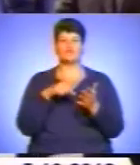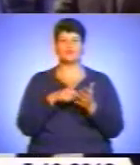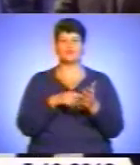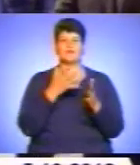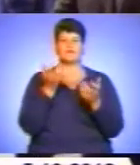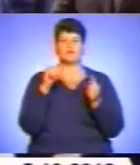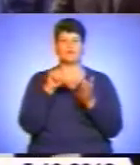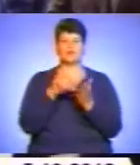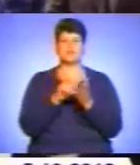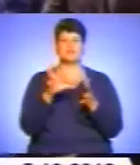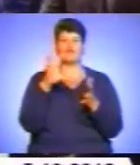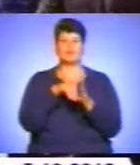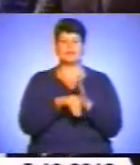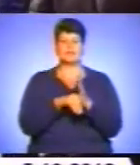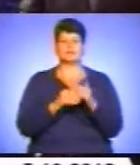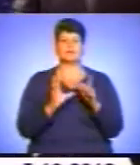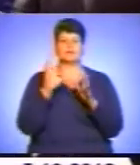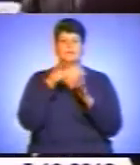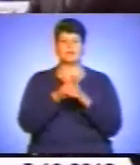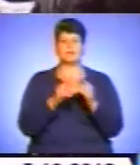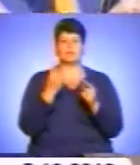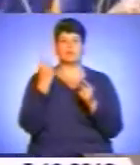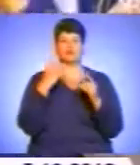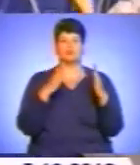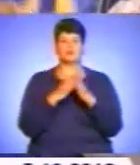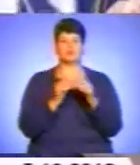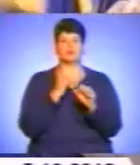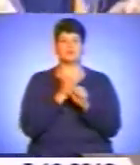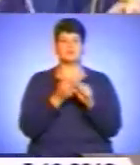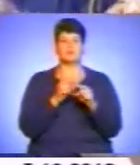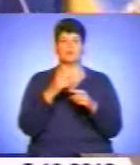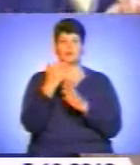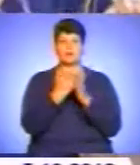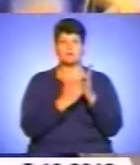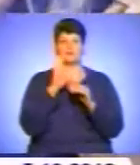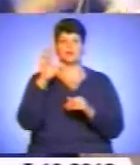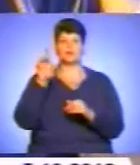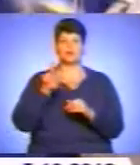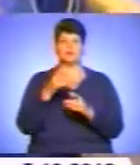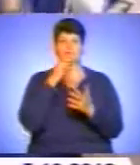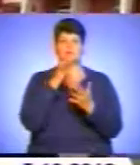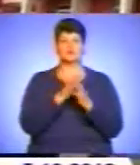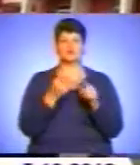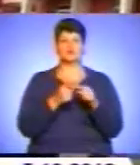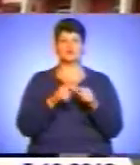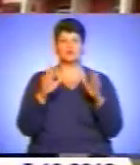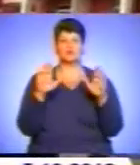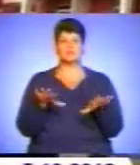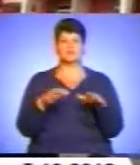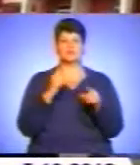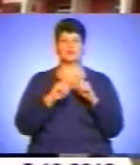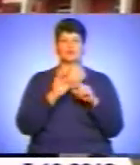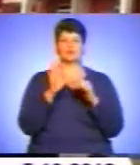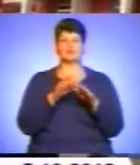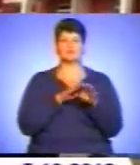введенні в експлуатацію першого будинку, зведеного за цією програмою. Віктор Янукович зазначив, що скоро на цьому місці виросте цілий